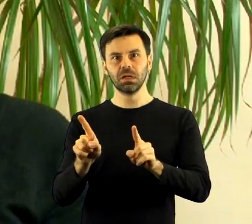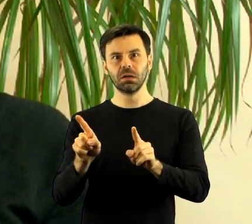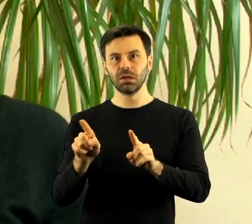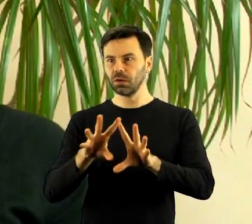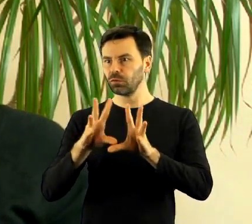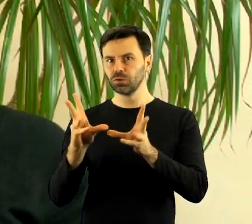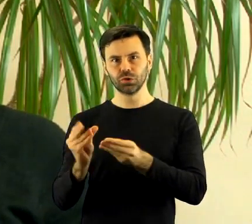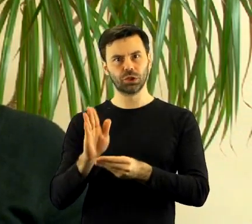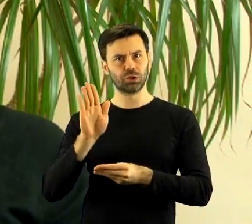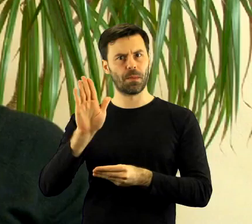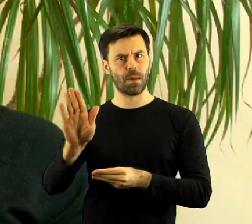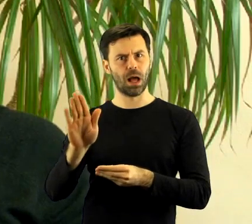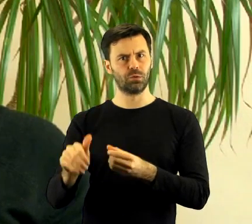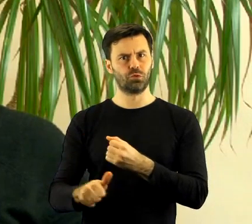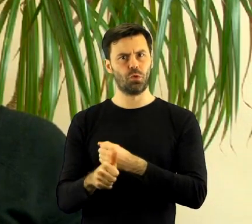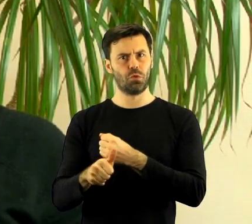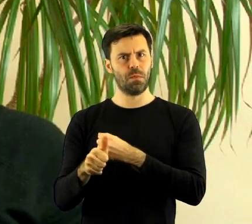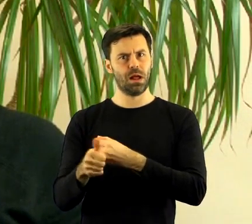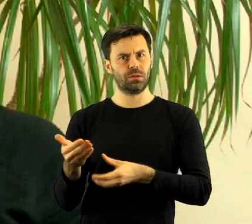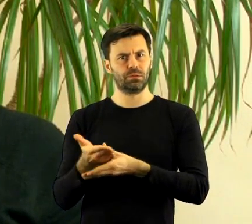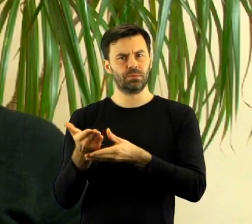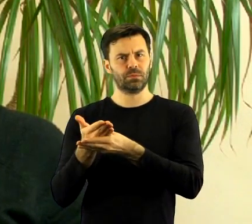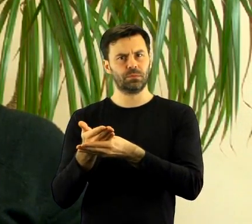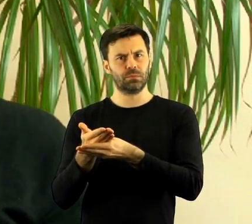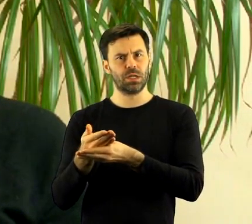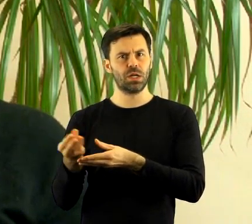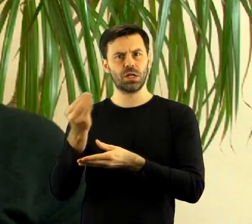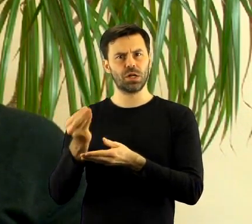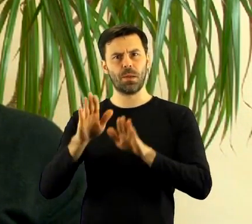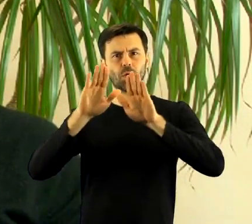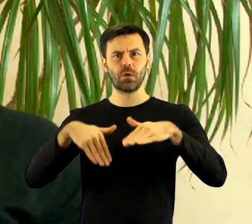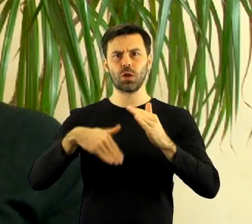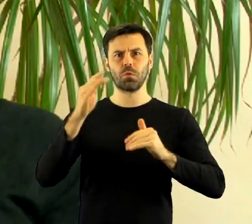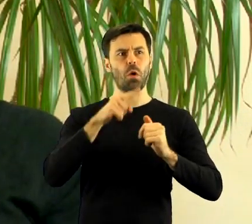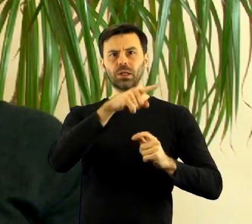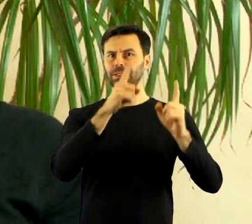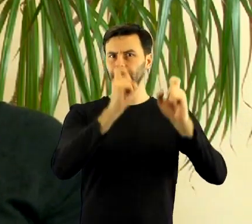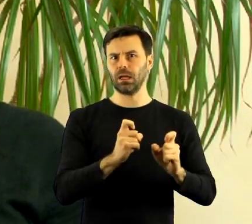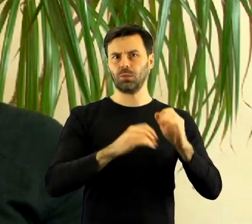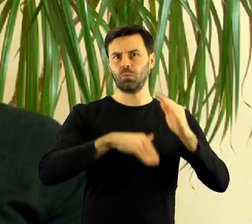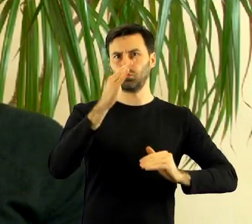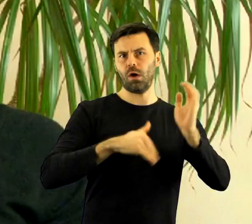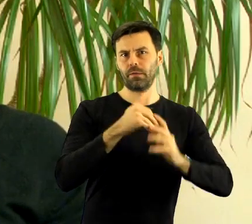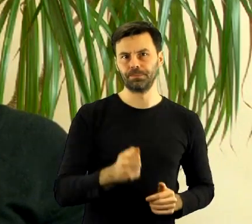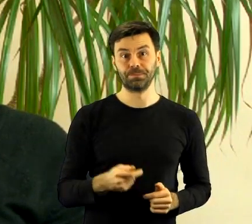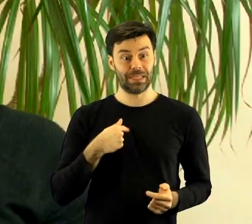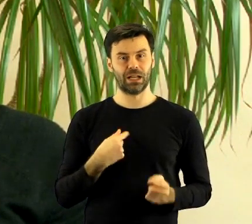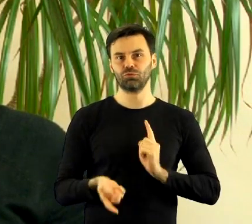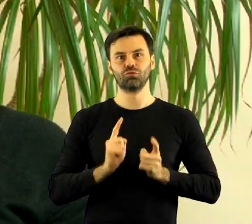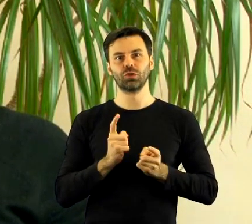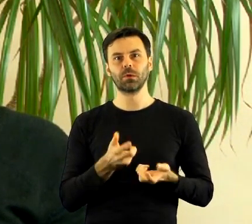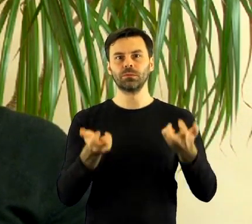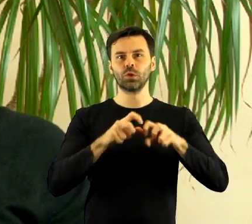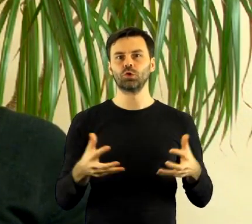właściwie wszystko już jest przesadzone. Kwestia wydania pozwolenia na budowę i oni ruszają. Zawiązaliśmy szybciutko